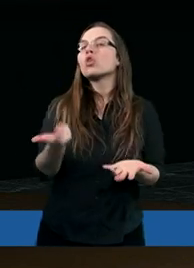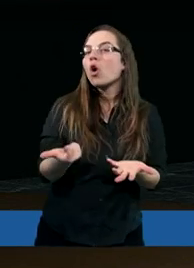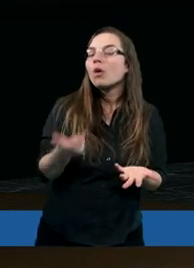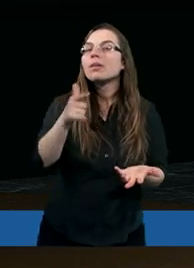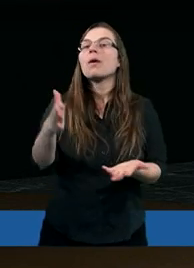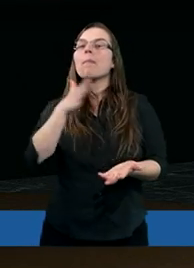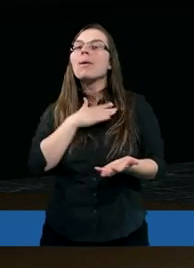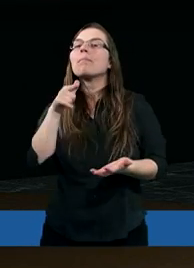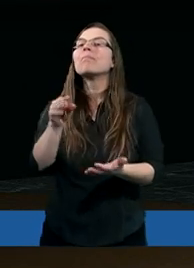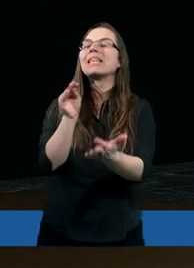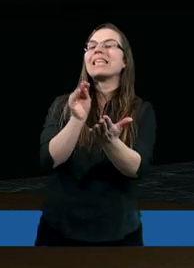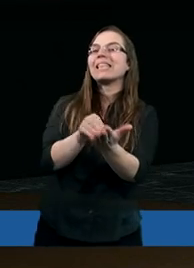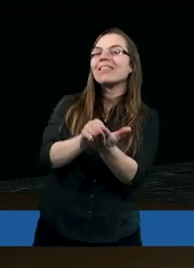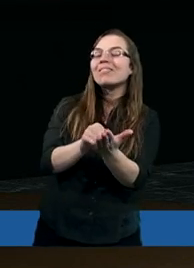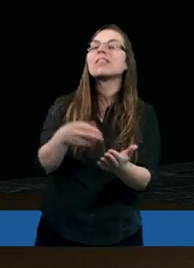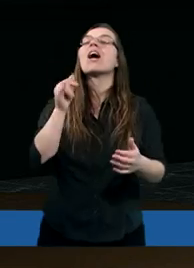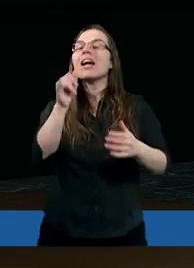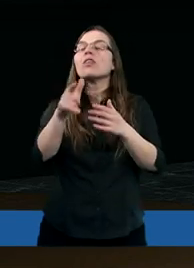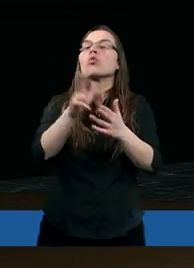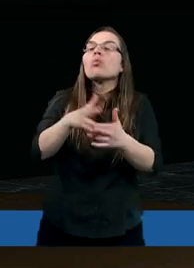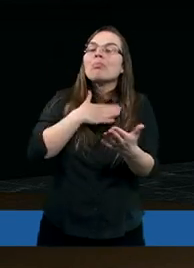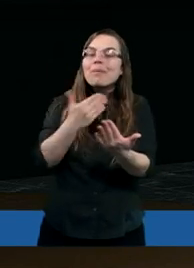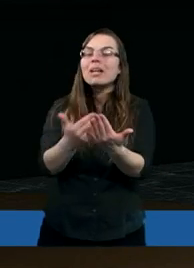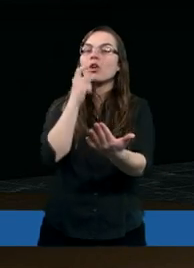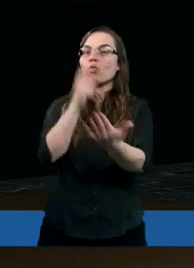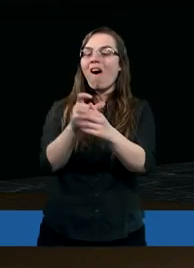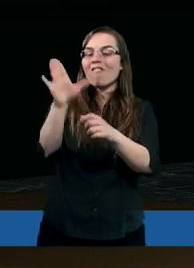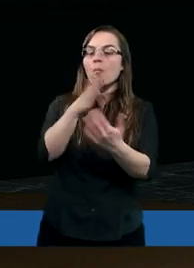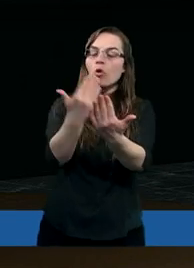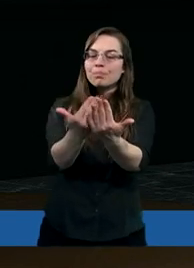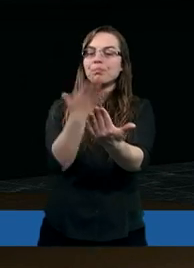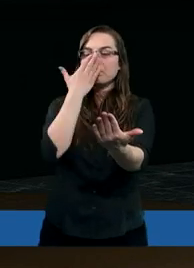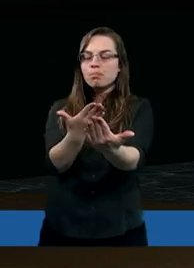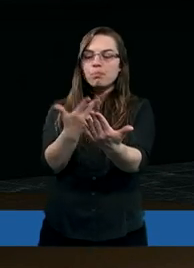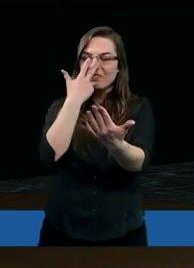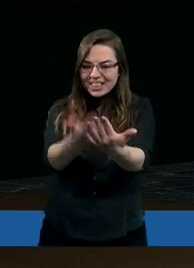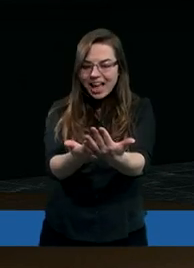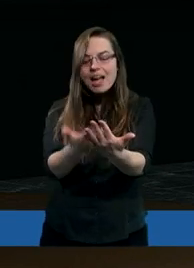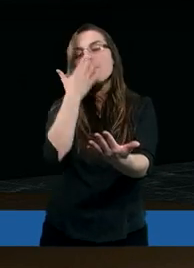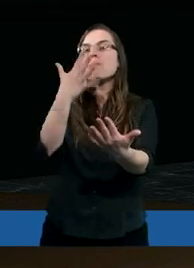to mam ten standard, którym jest Słowo Boże, które pokazuje jak żyć.